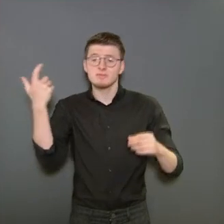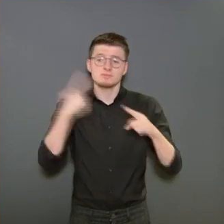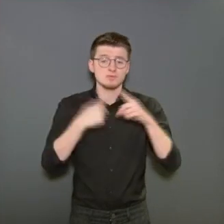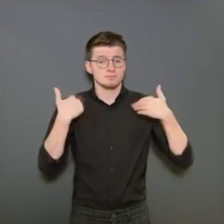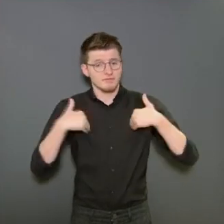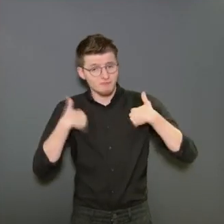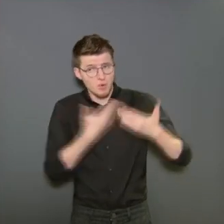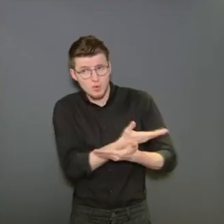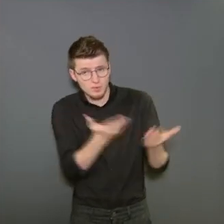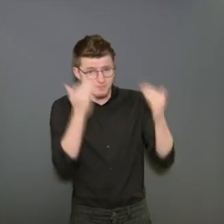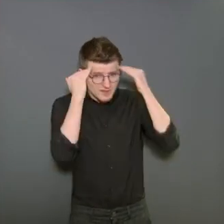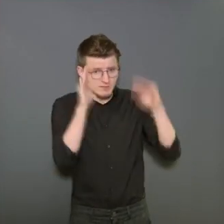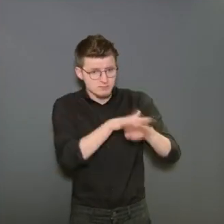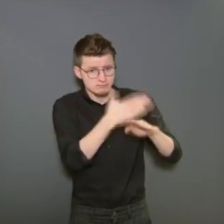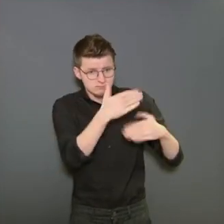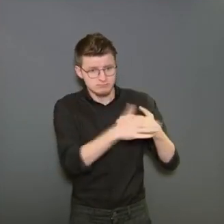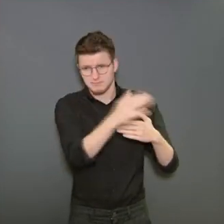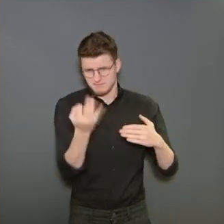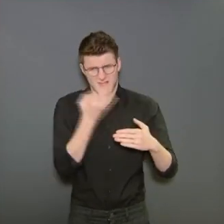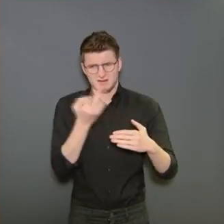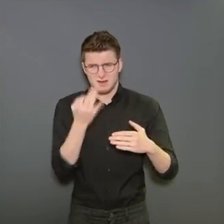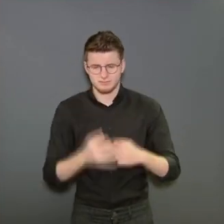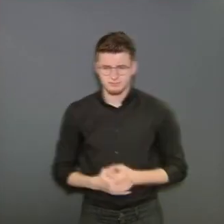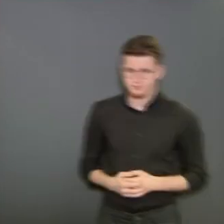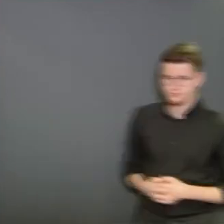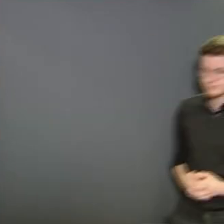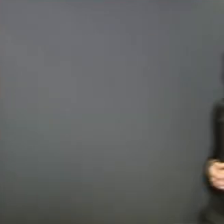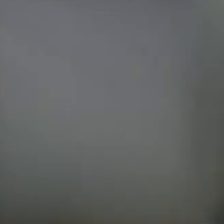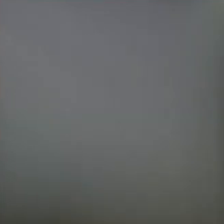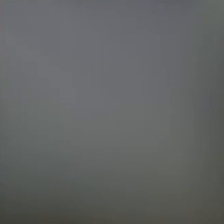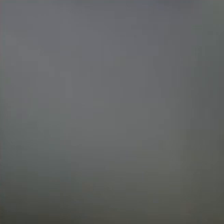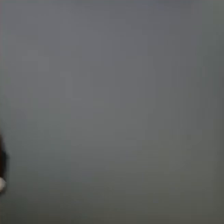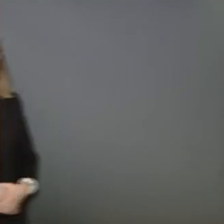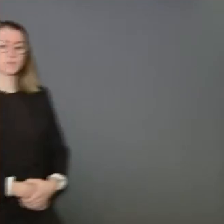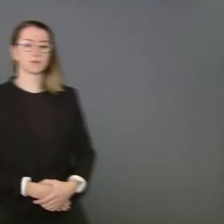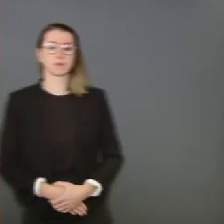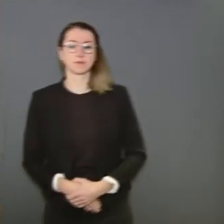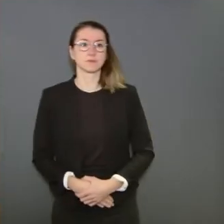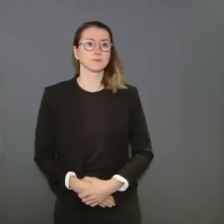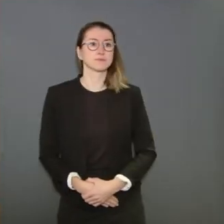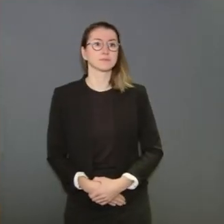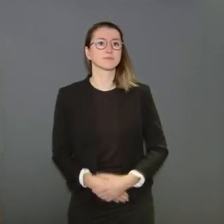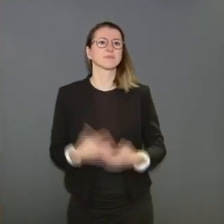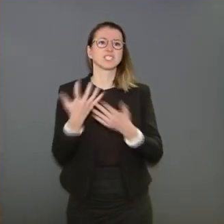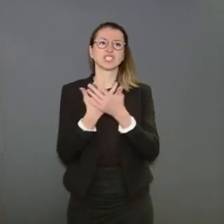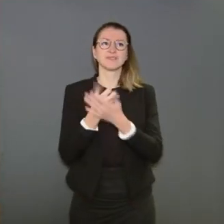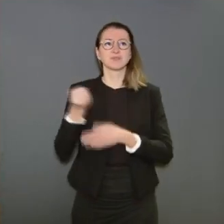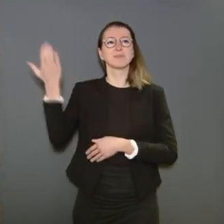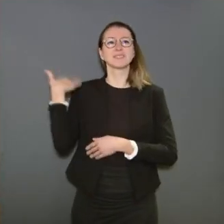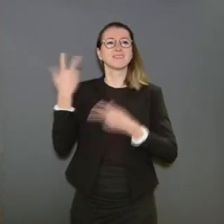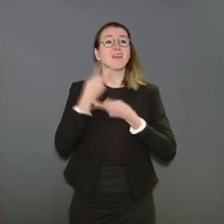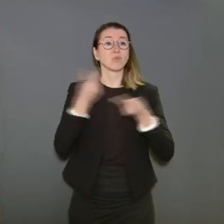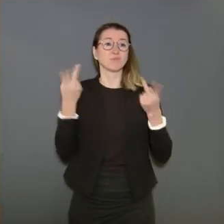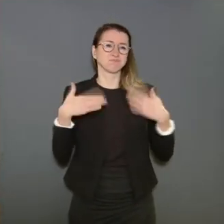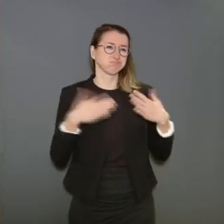et le bien-être mental de la population. On continuait. En fait,